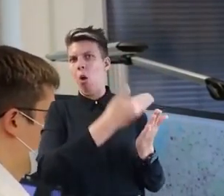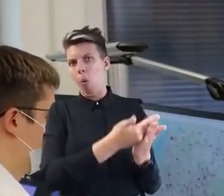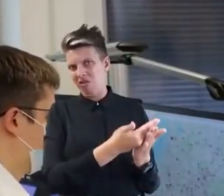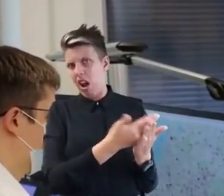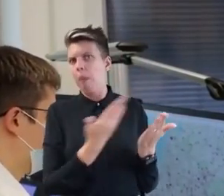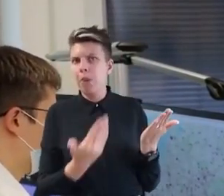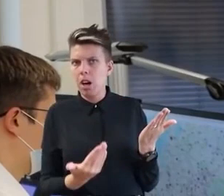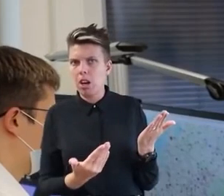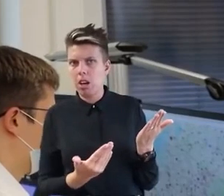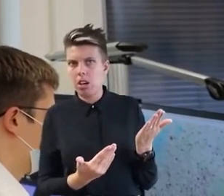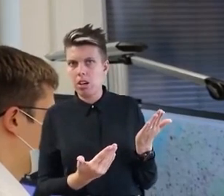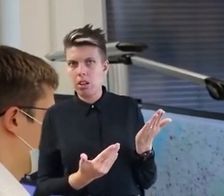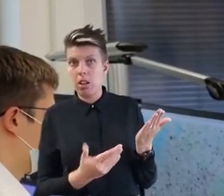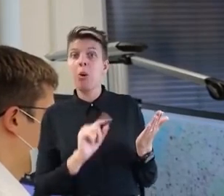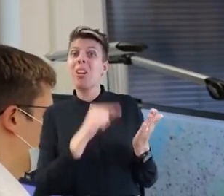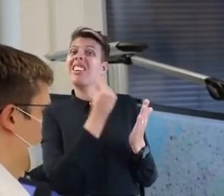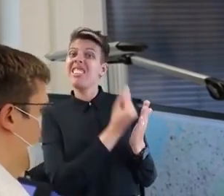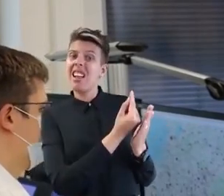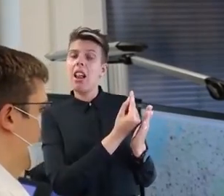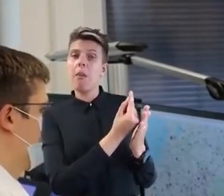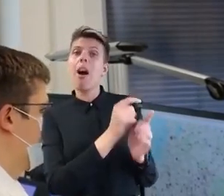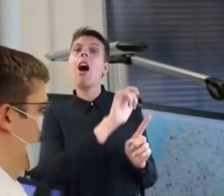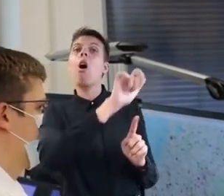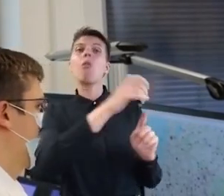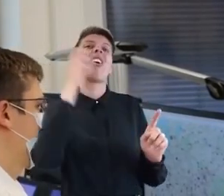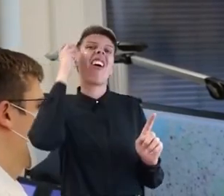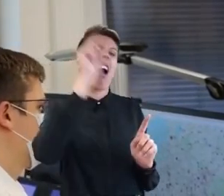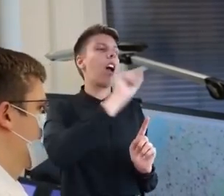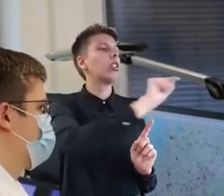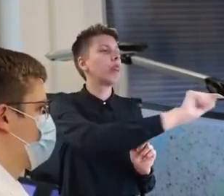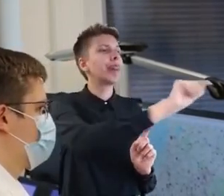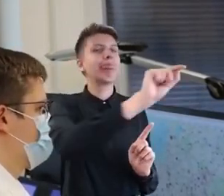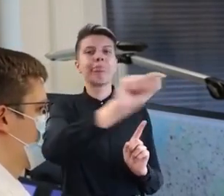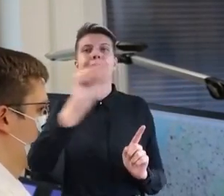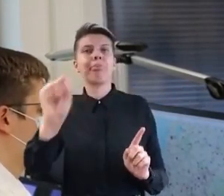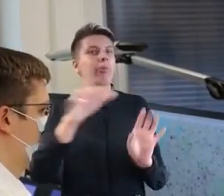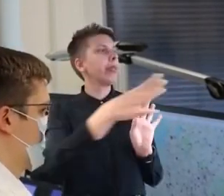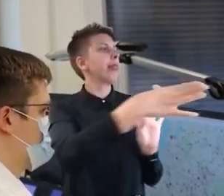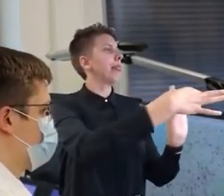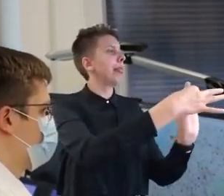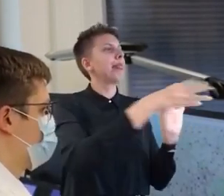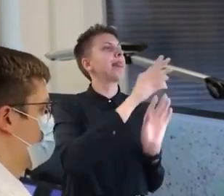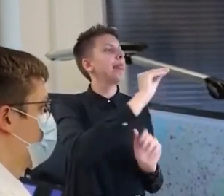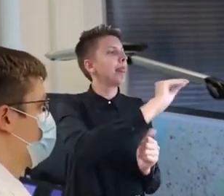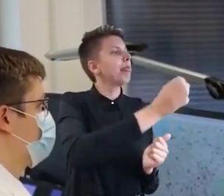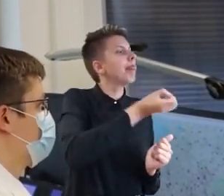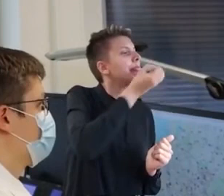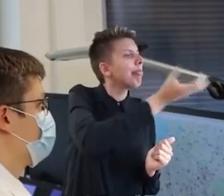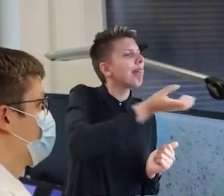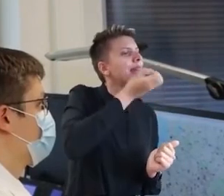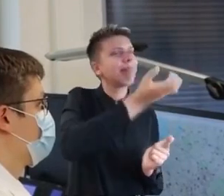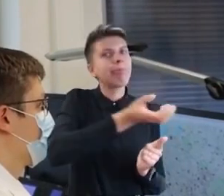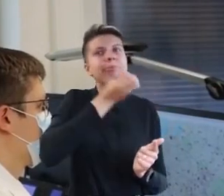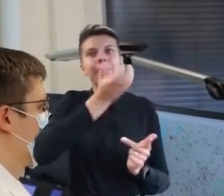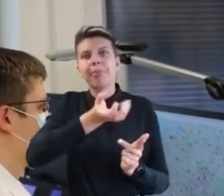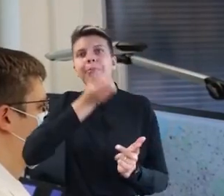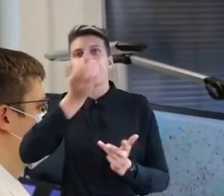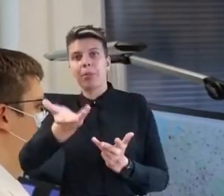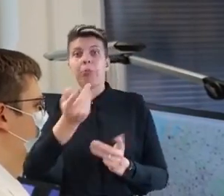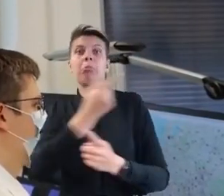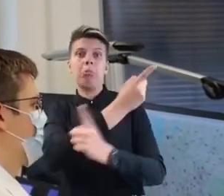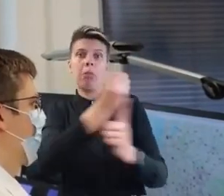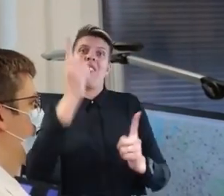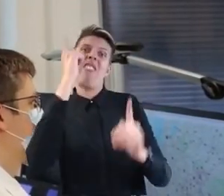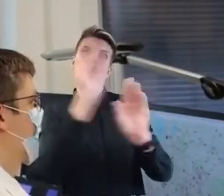darstellt, um alle Kanäle zu bedienen, die die Veröffentlichung dieser Warnmeldung letztendlich für uns vornehmen